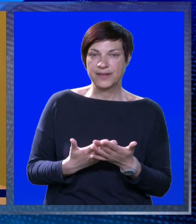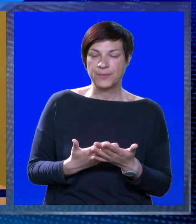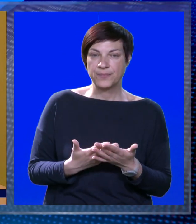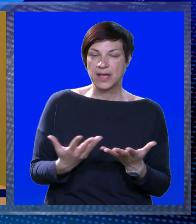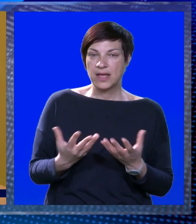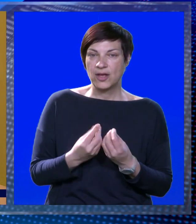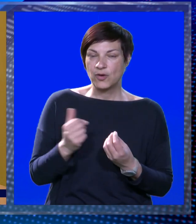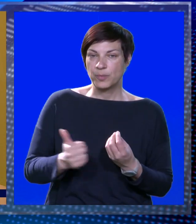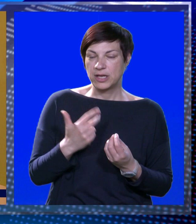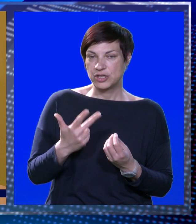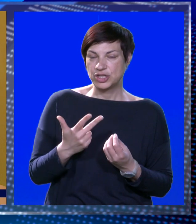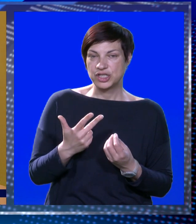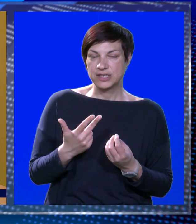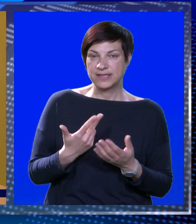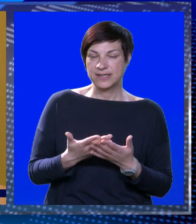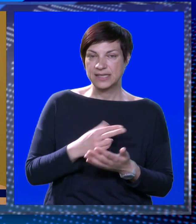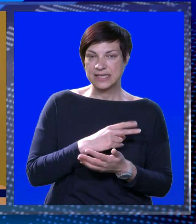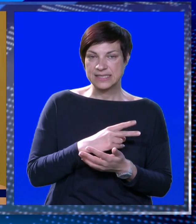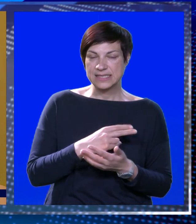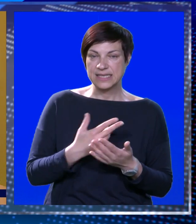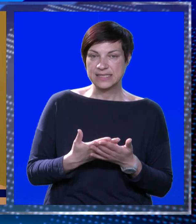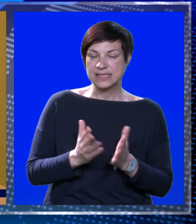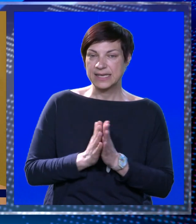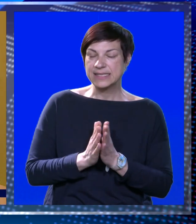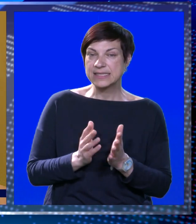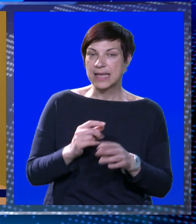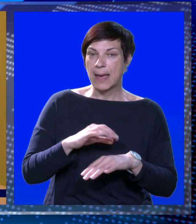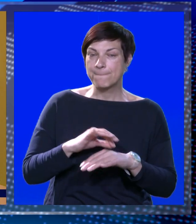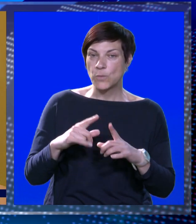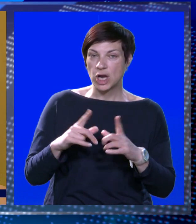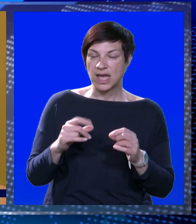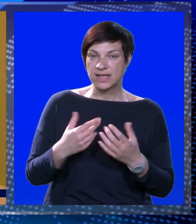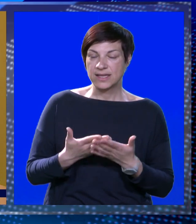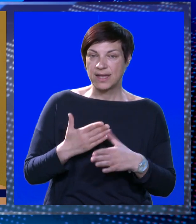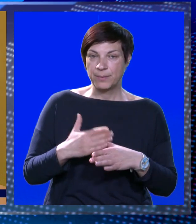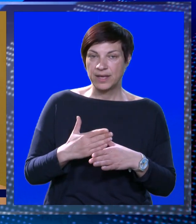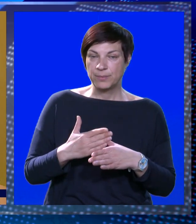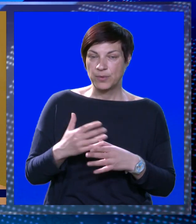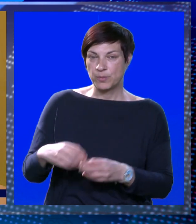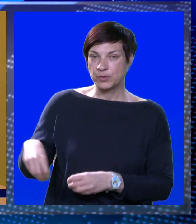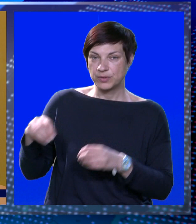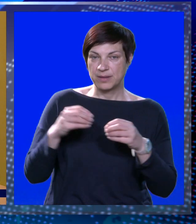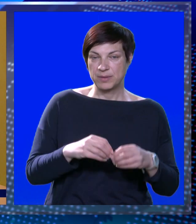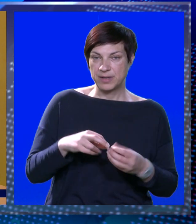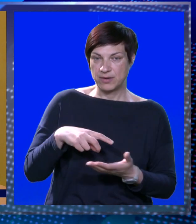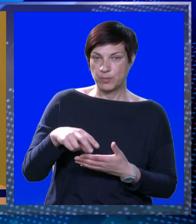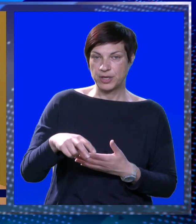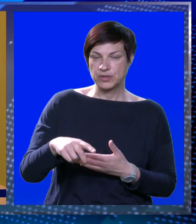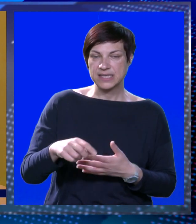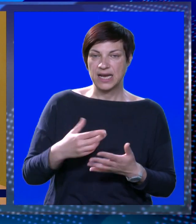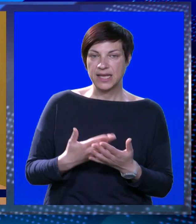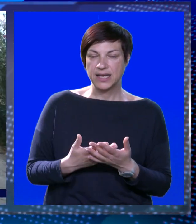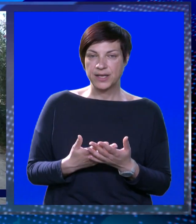u koronije, okupila još tri sestre iz ambulanta dole i da mi pomognu i da me prenesu preko onih